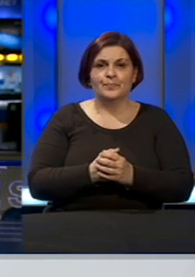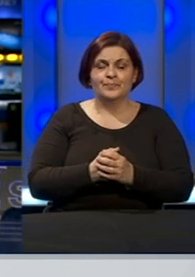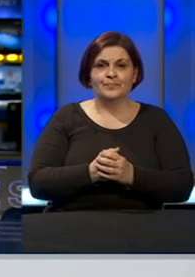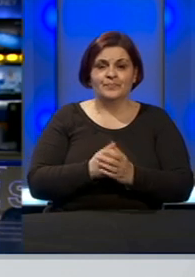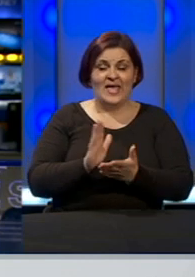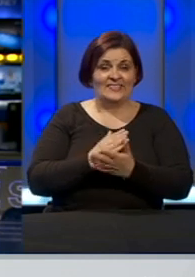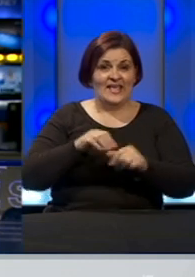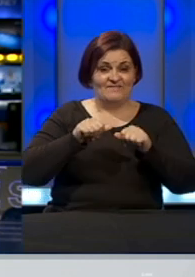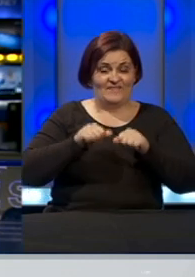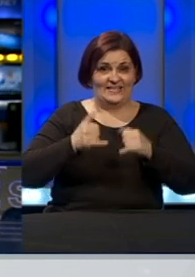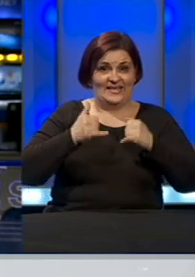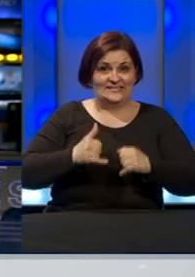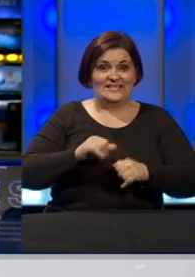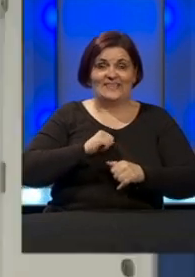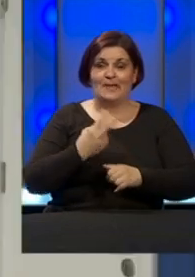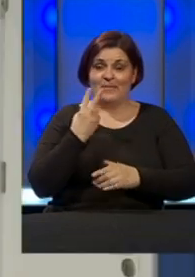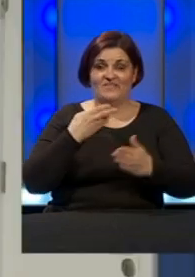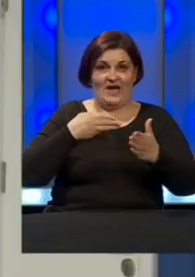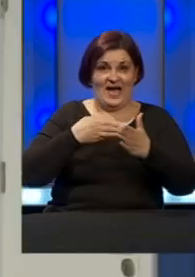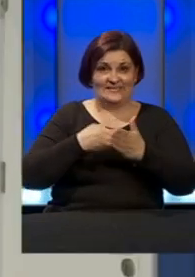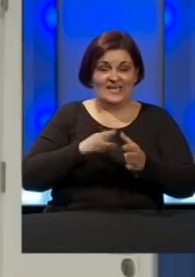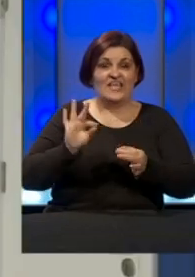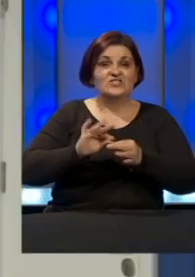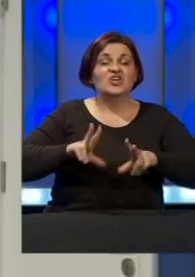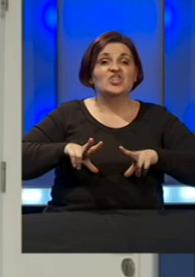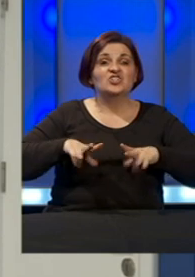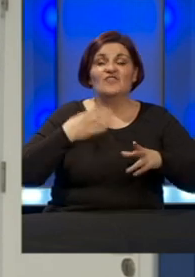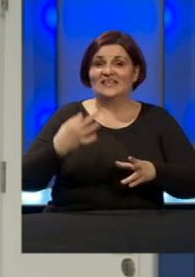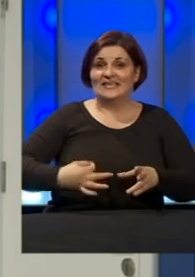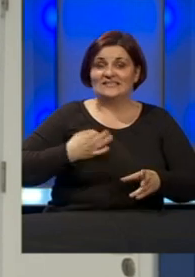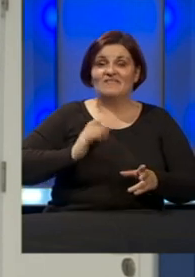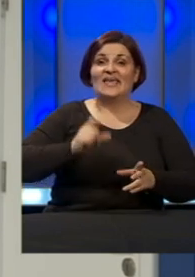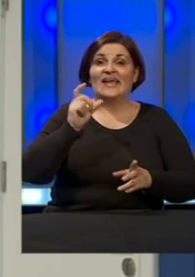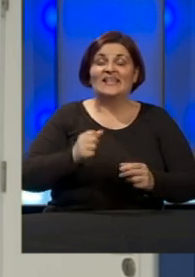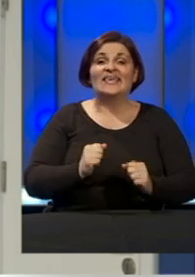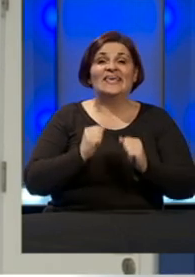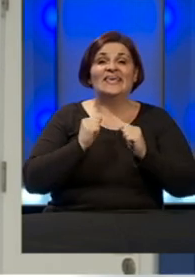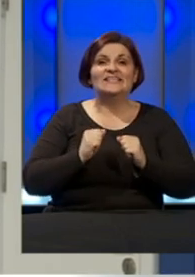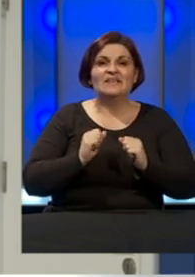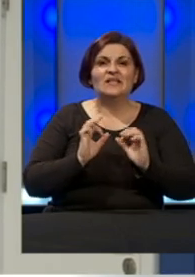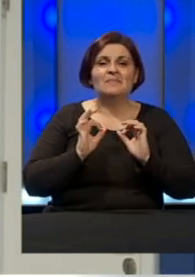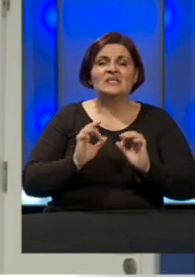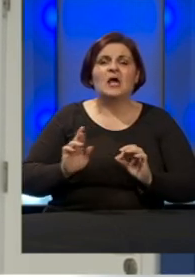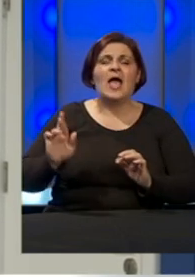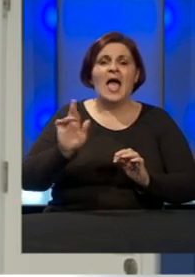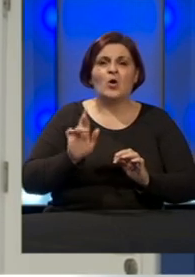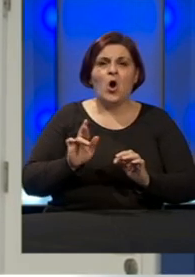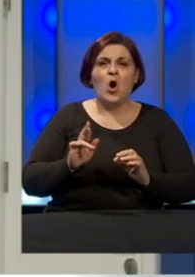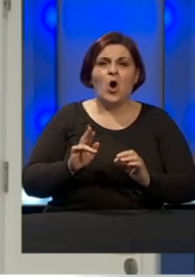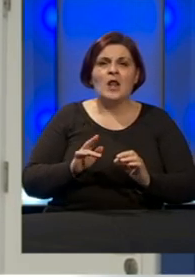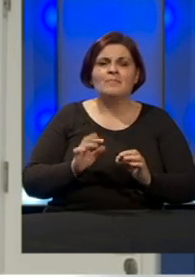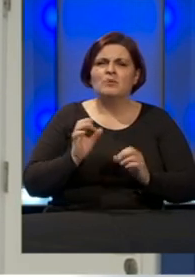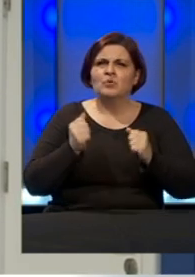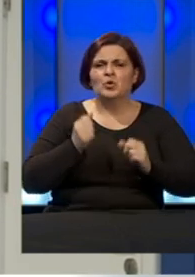Entitetska vlast sada ima dva cilja, sačuvati živote i zdravlje građana i sačuvati vitalnost ekonomije. Grube